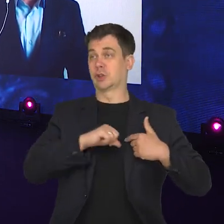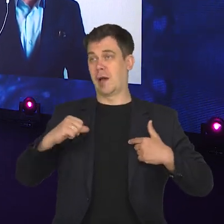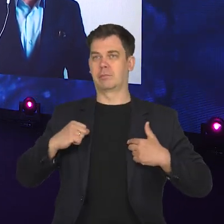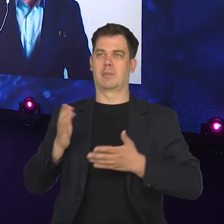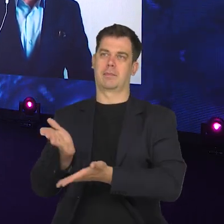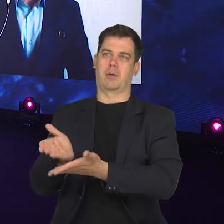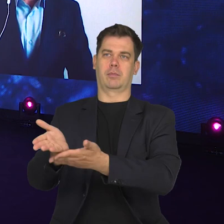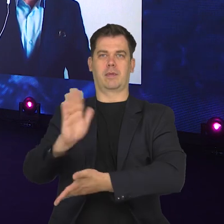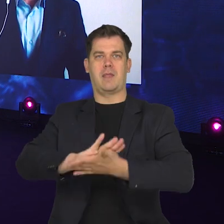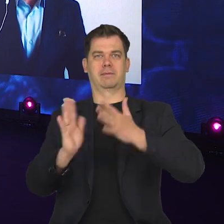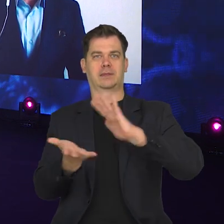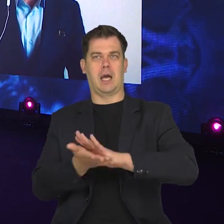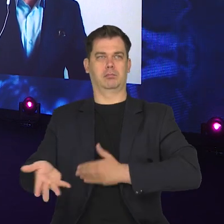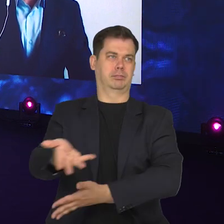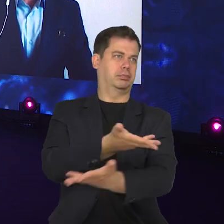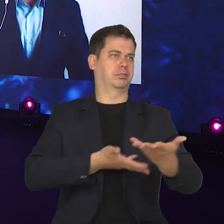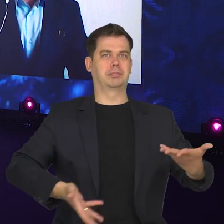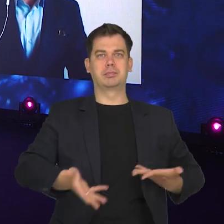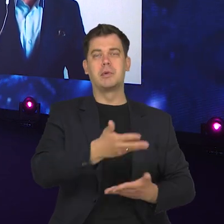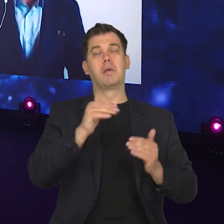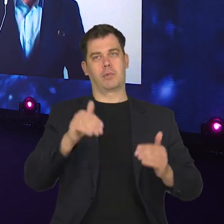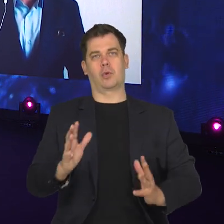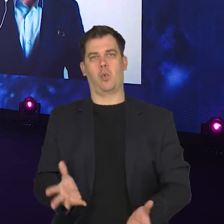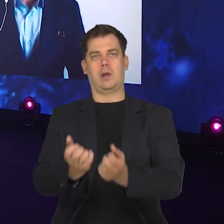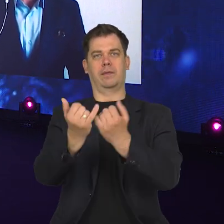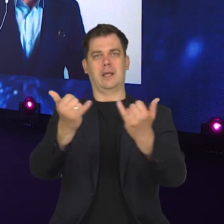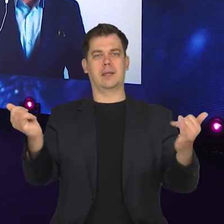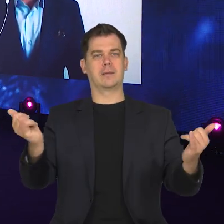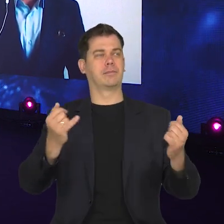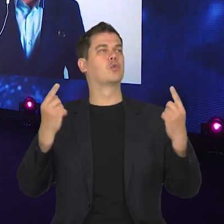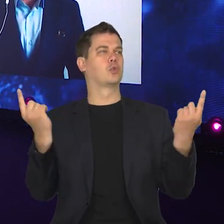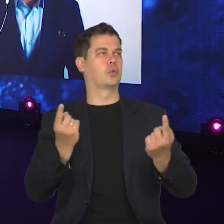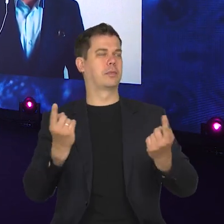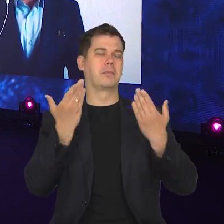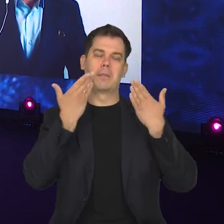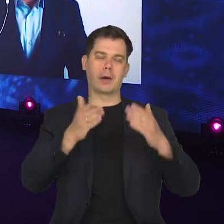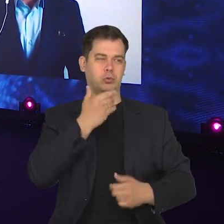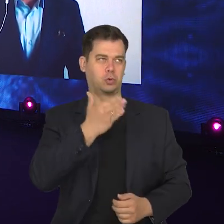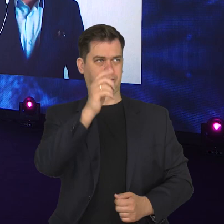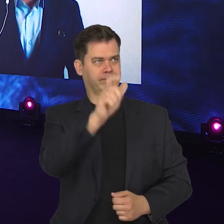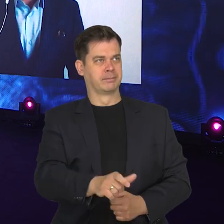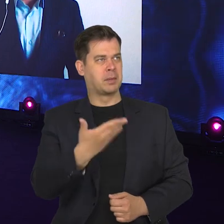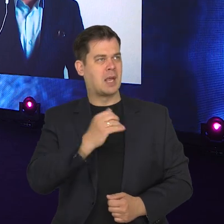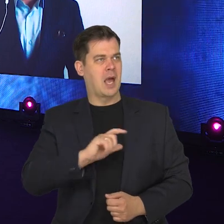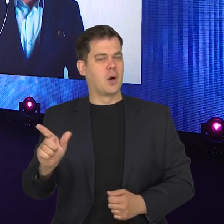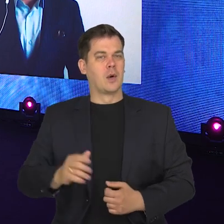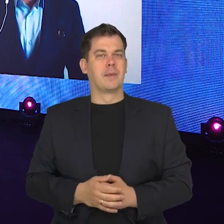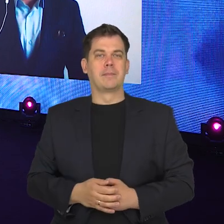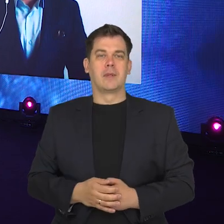sobie teraz pomagać nawzajem, czyli właśnie tą solidarnością spróbować uratować innych. Super. Bardzo Tobie dziękuję, Michale.